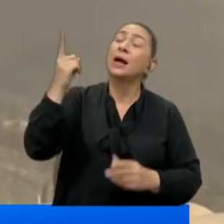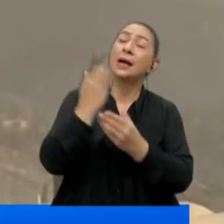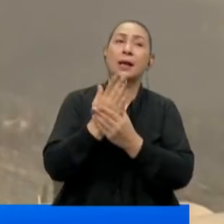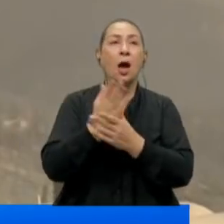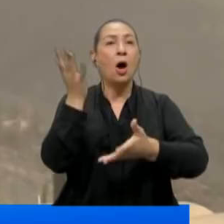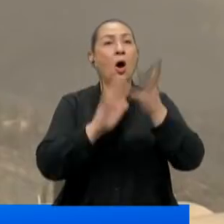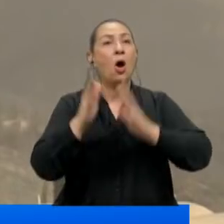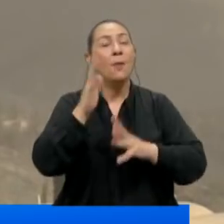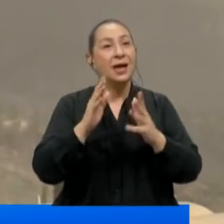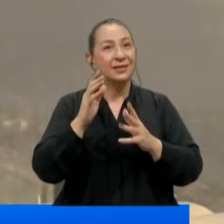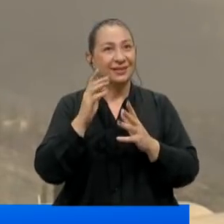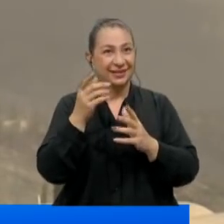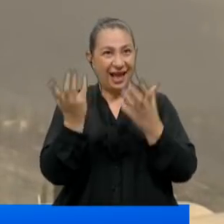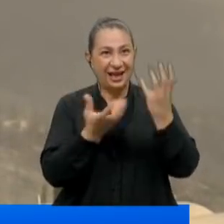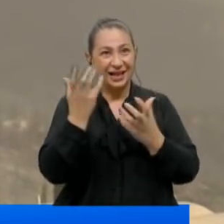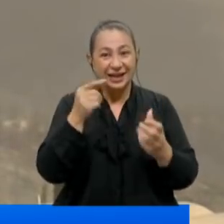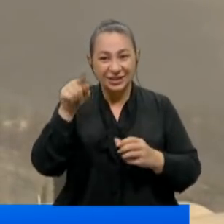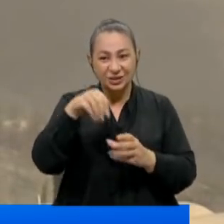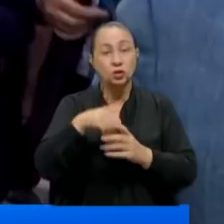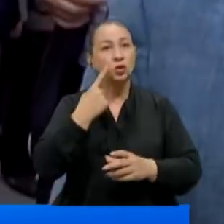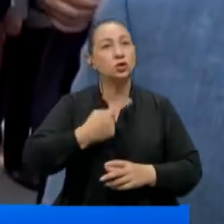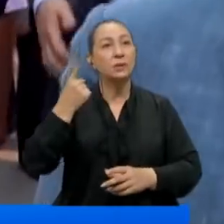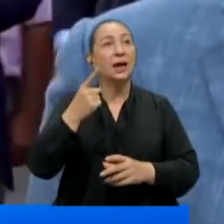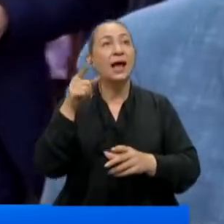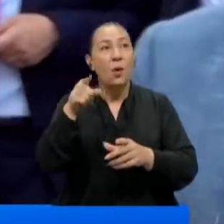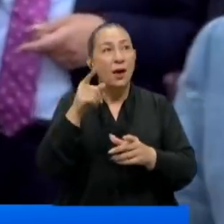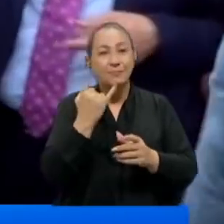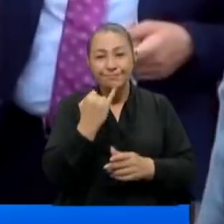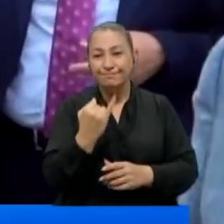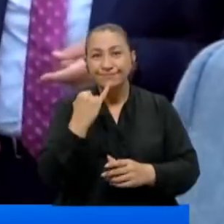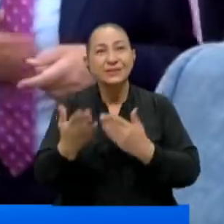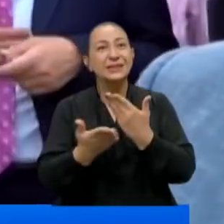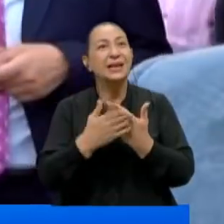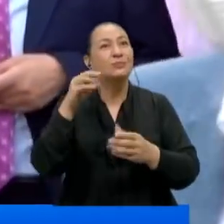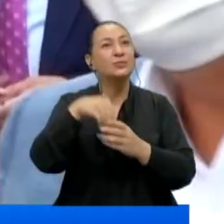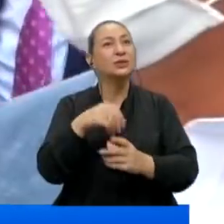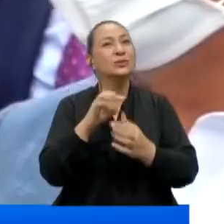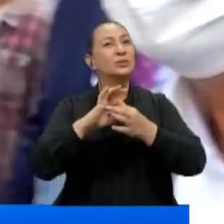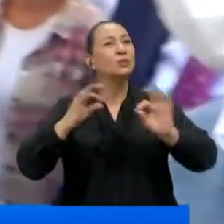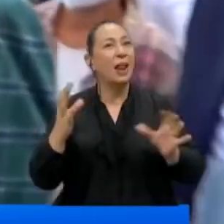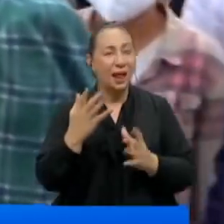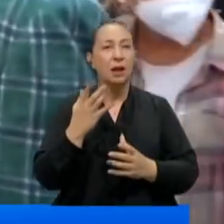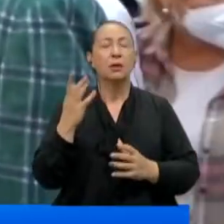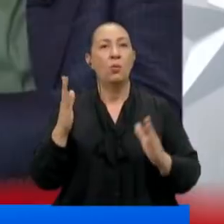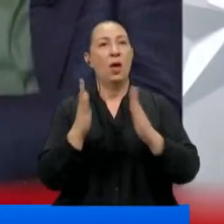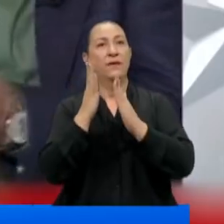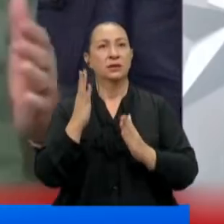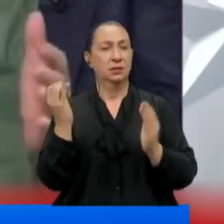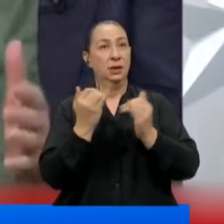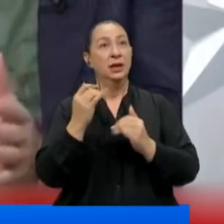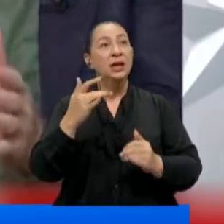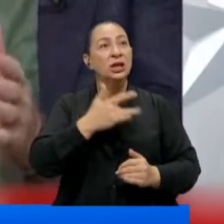Orman yangınlarına müdahale tartışmasının yanında, Cumhurbaşkanı'nın afet zedelere yapılacak yardımlarla ilgili sözleri de muhalefetin tepkisini çekti.